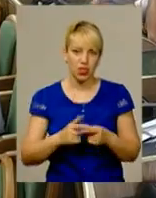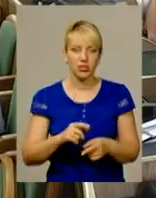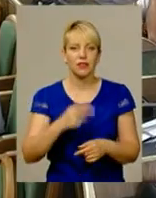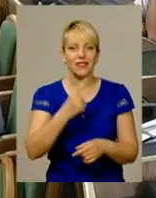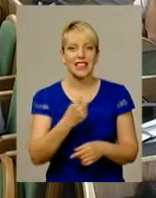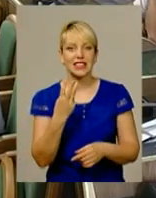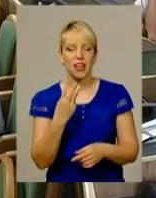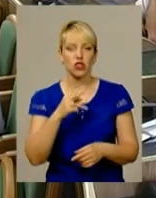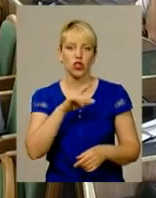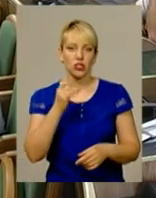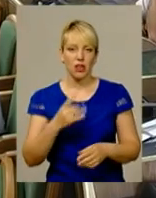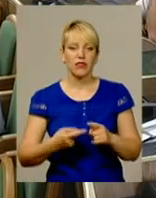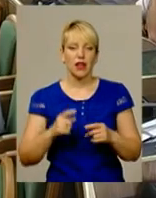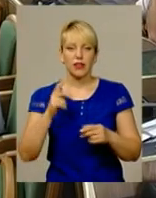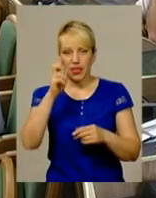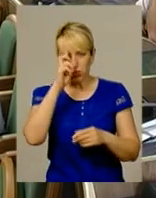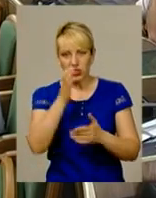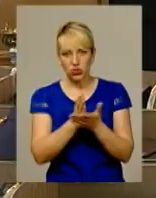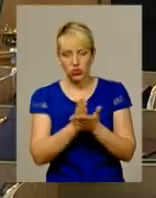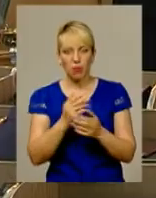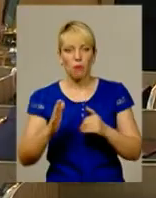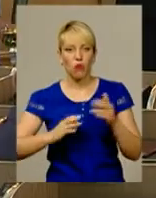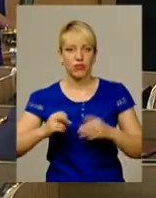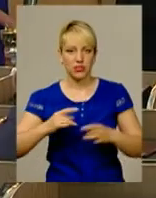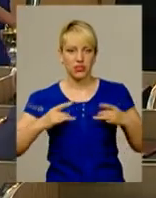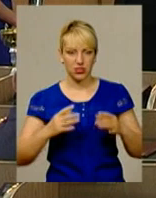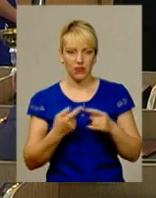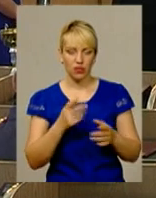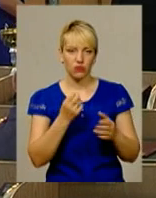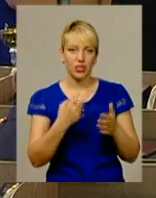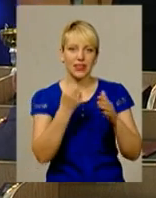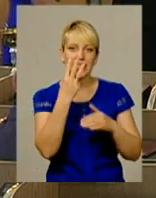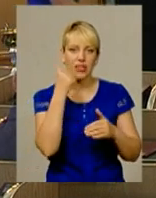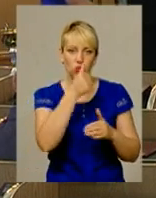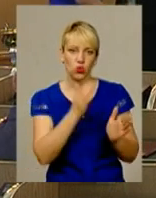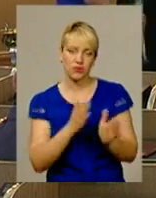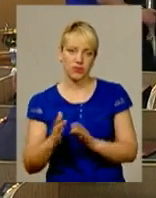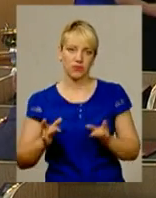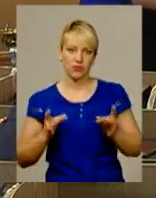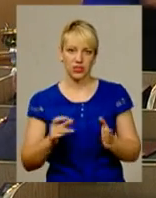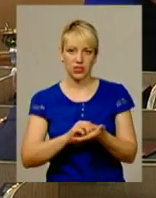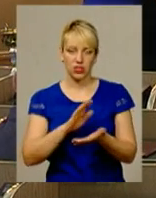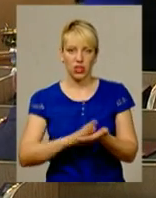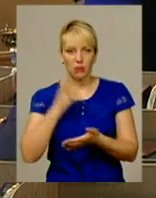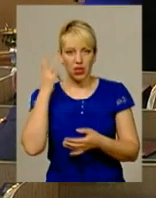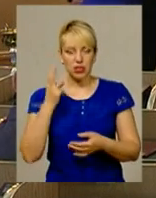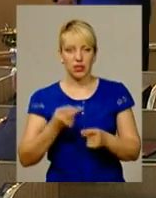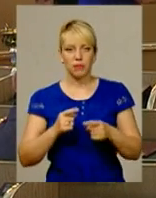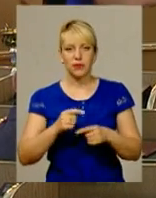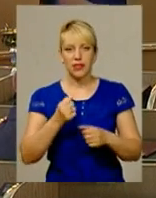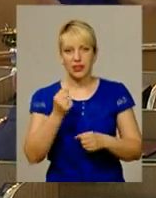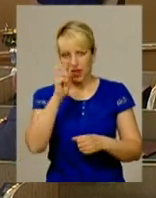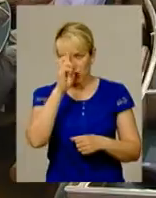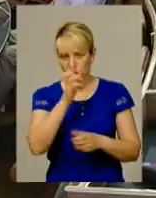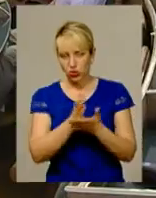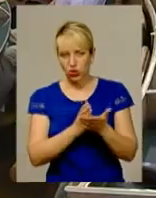Держслужби – професійне свято. Його в Україні відзначають 13 років поспіль. На Хмельниччині армія держслужбовців наразі